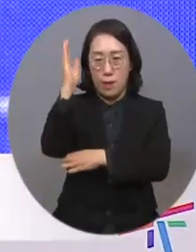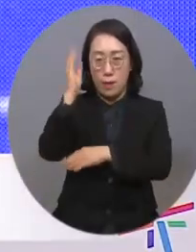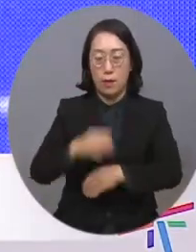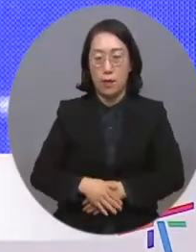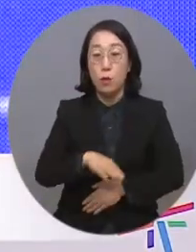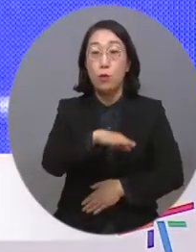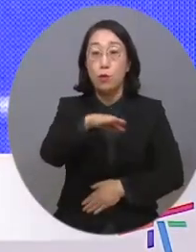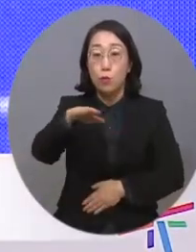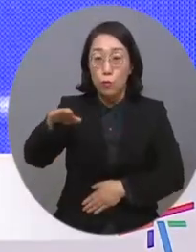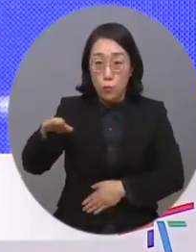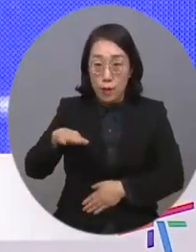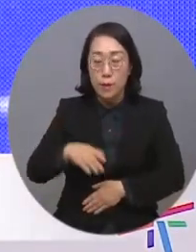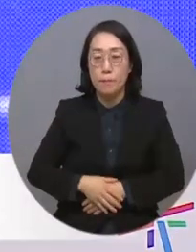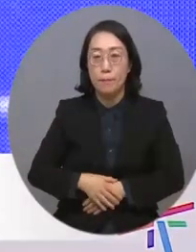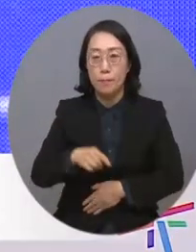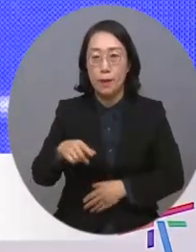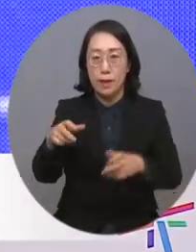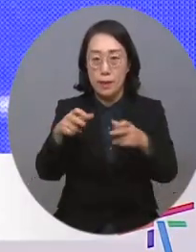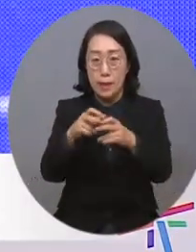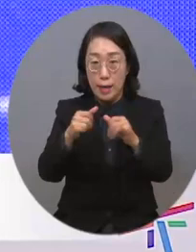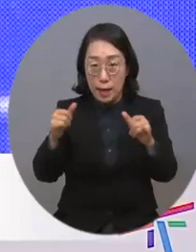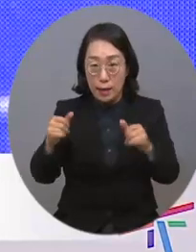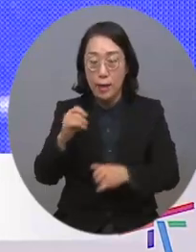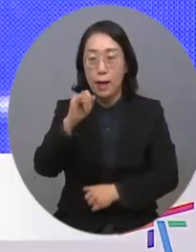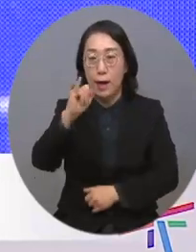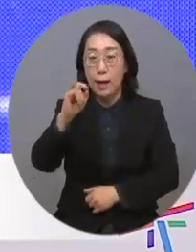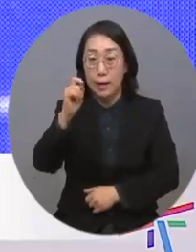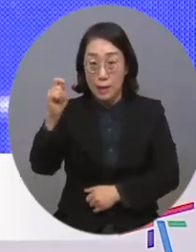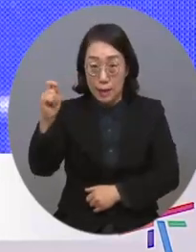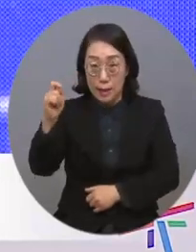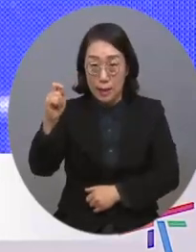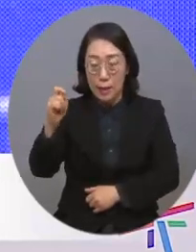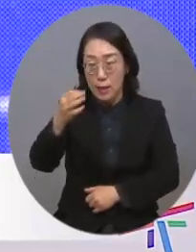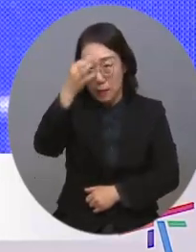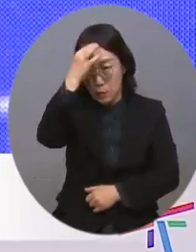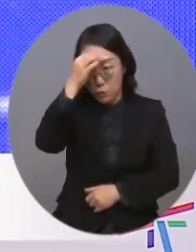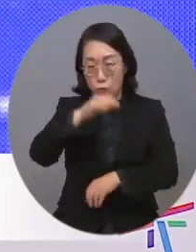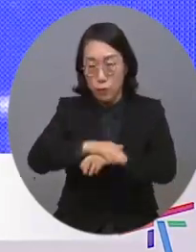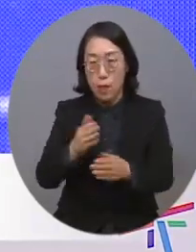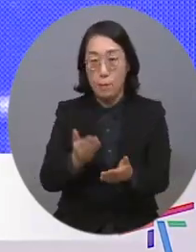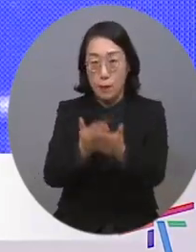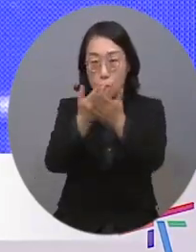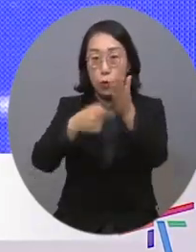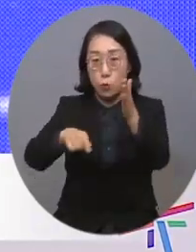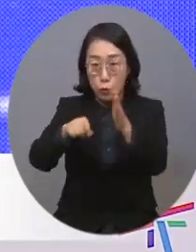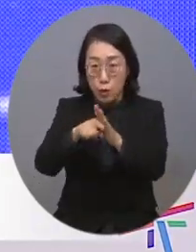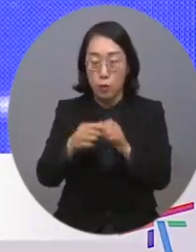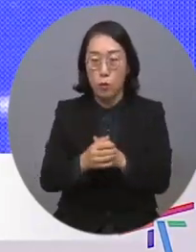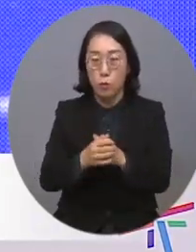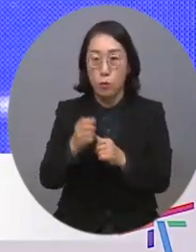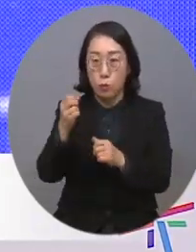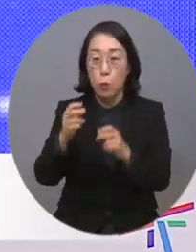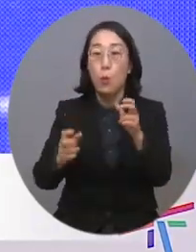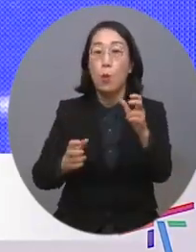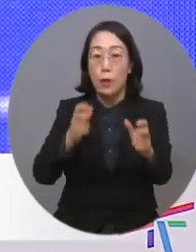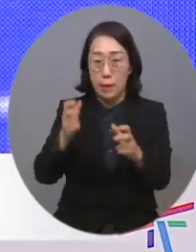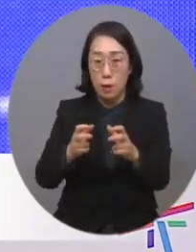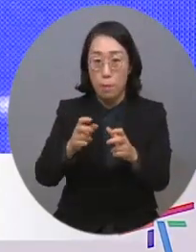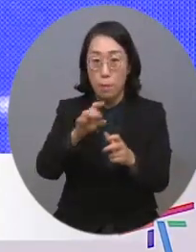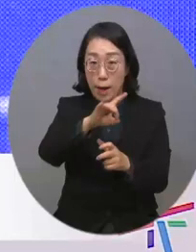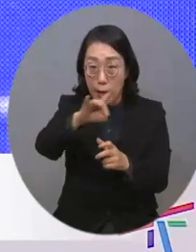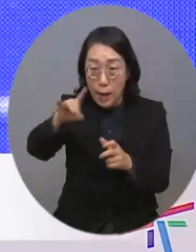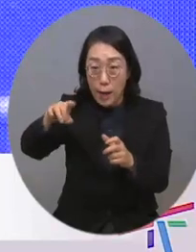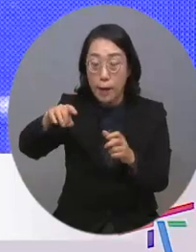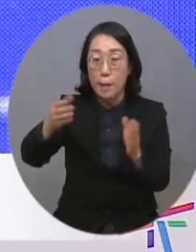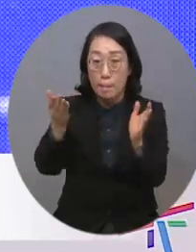공단은 장애인의 IT 경쟁력을 제고하고 또 개별 기업의